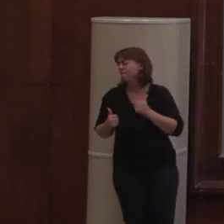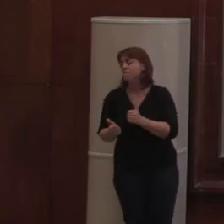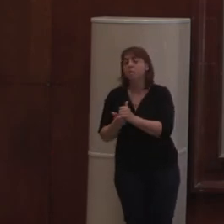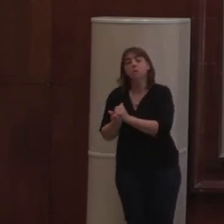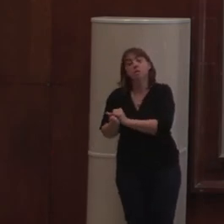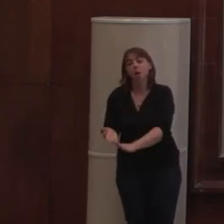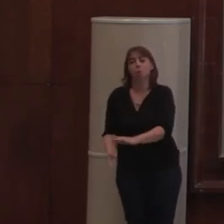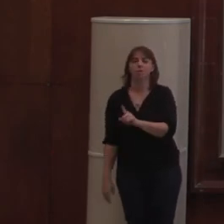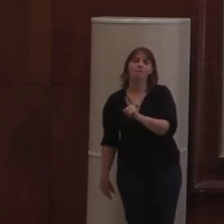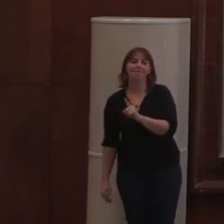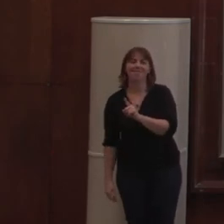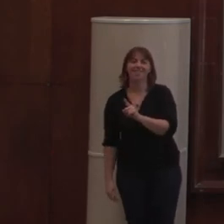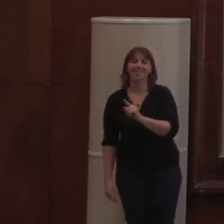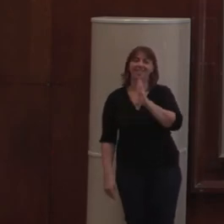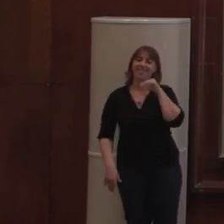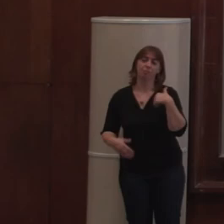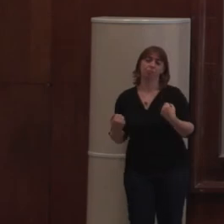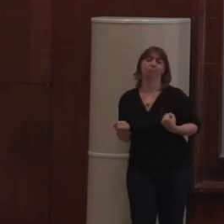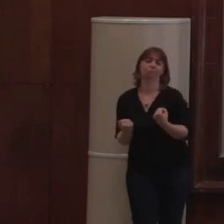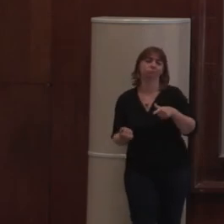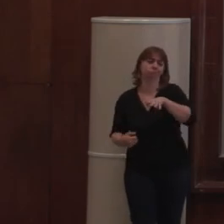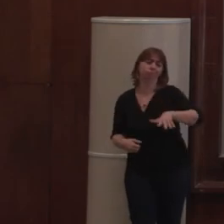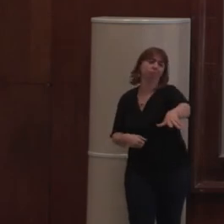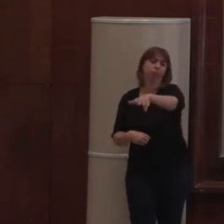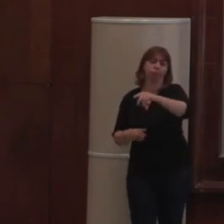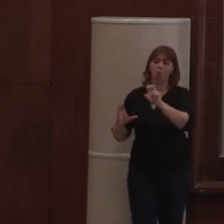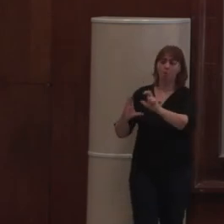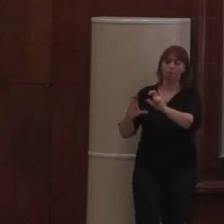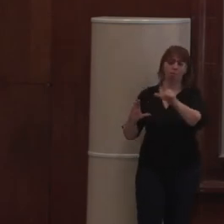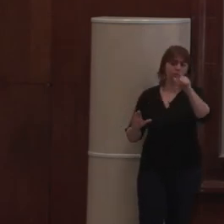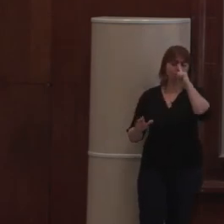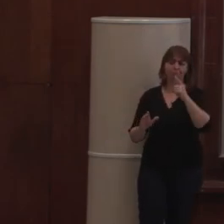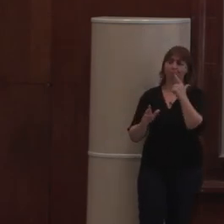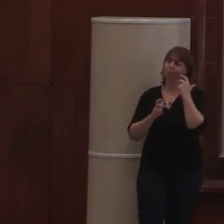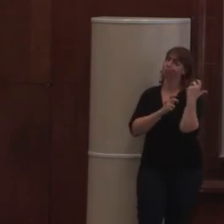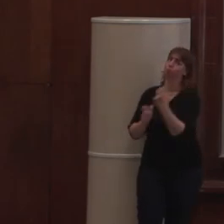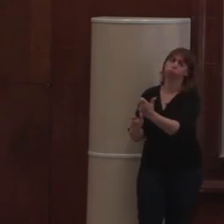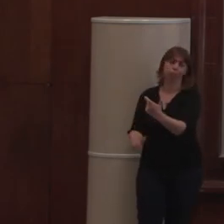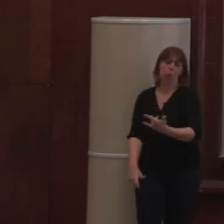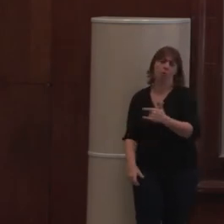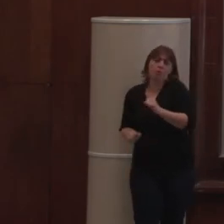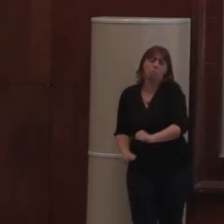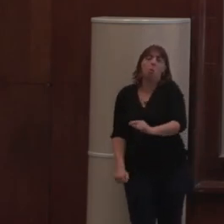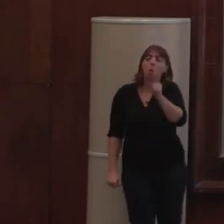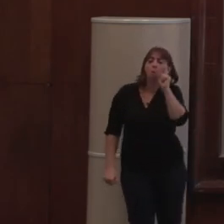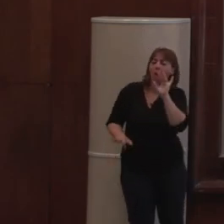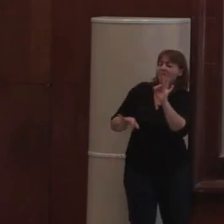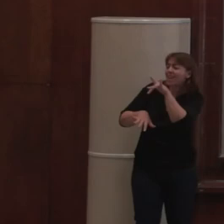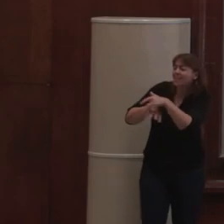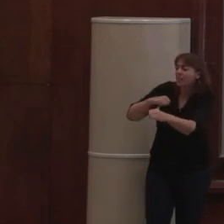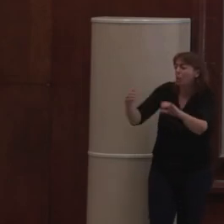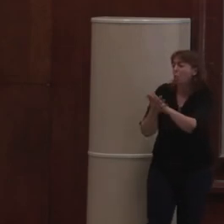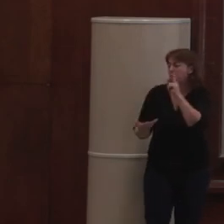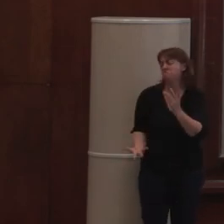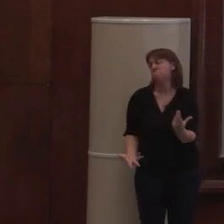absolument utiliser Plone. C'est qu'on sait de quoi on parle quand il s'agit de faire des sites web. On sait vraiment